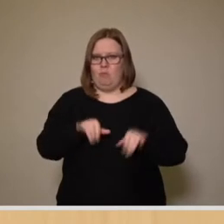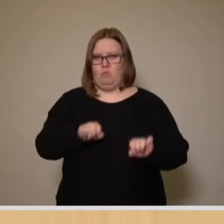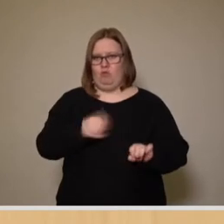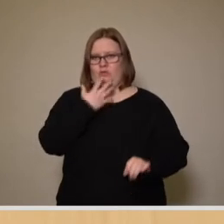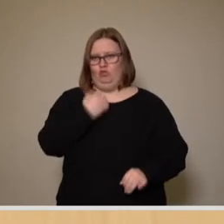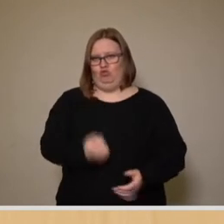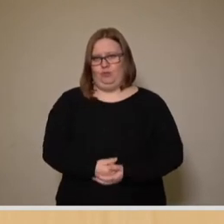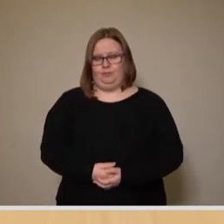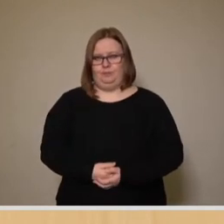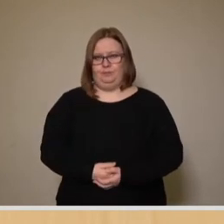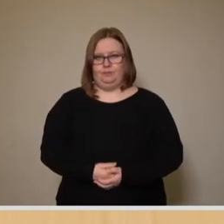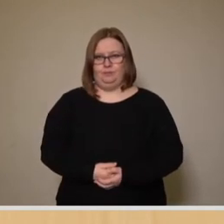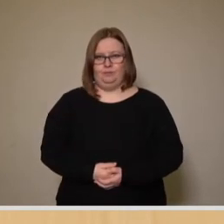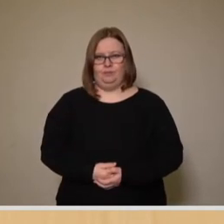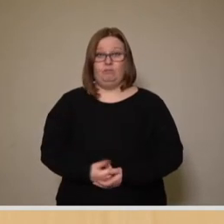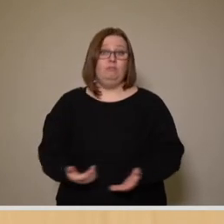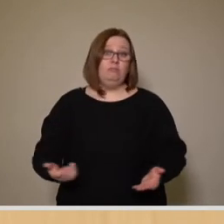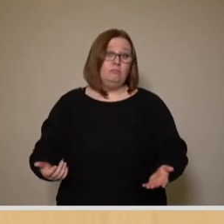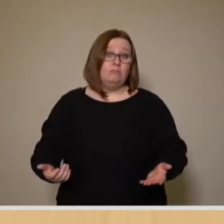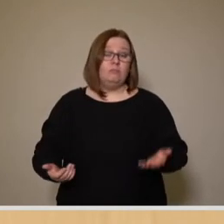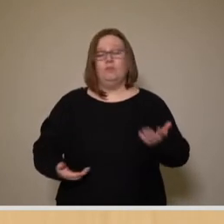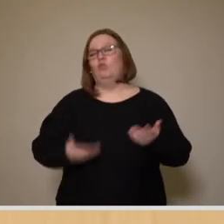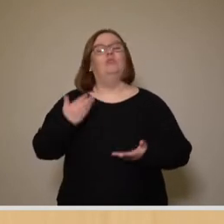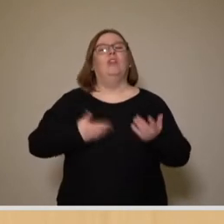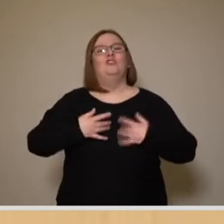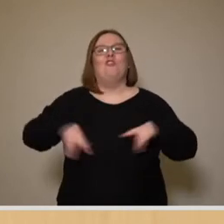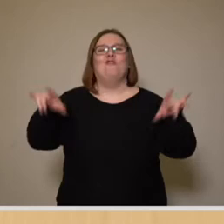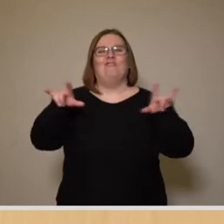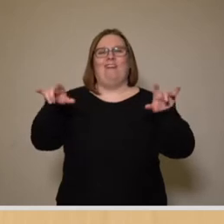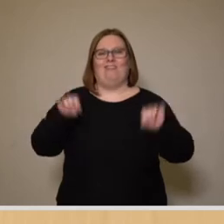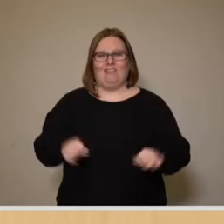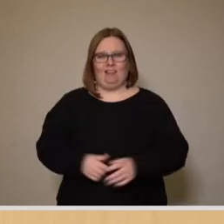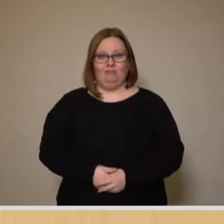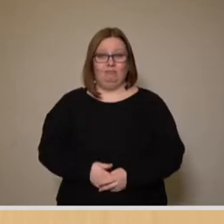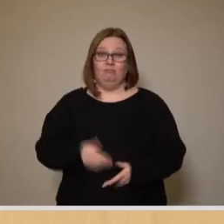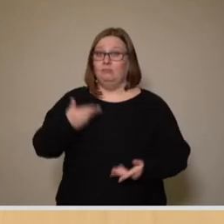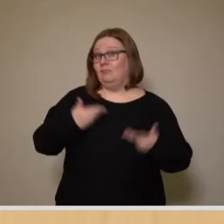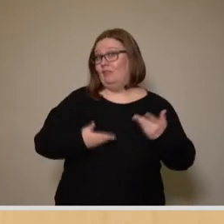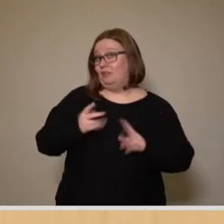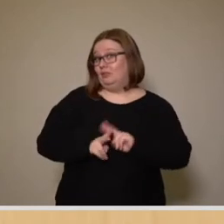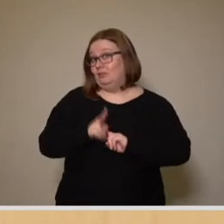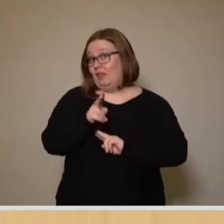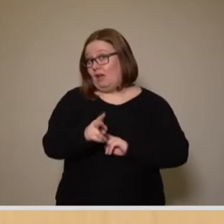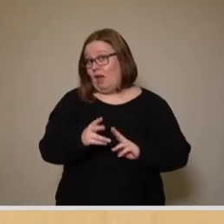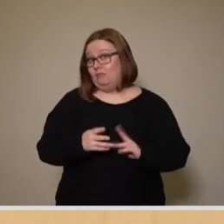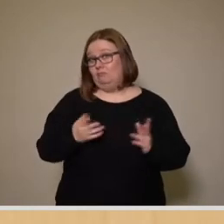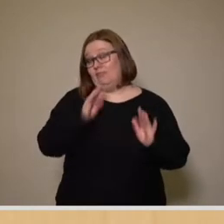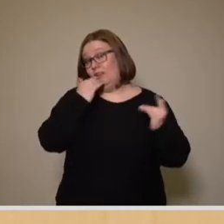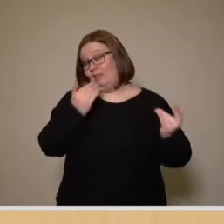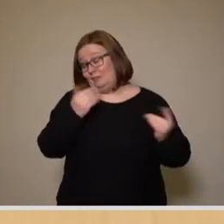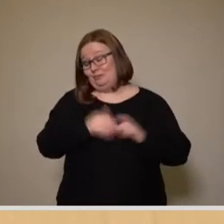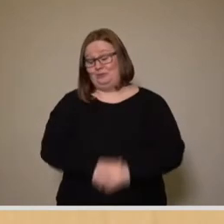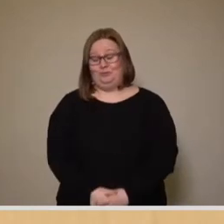zu können und vielleicht auch wieder zu feiern, vielleicht in zwei Jahren. Vielen Dank.